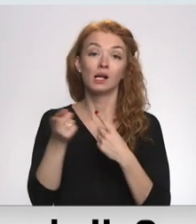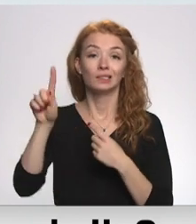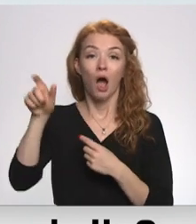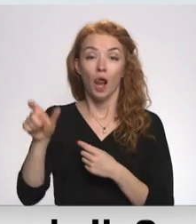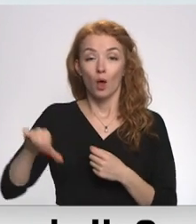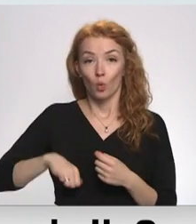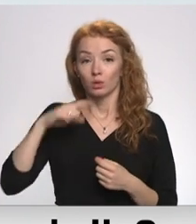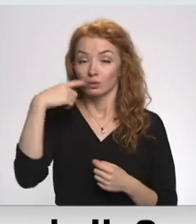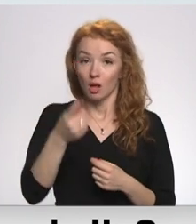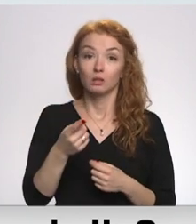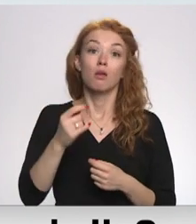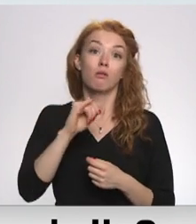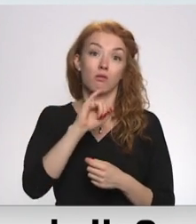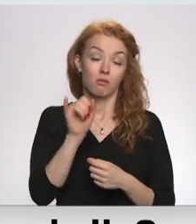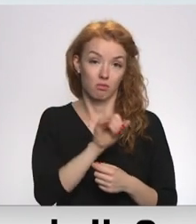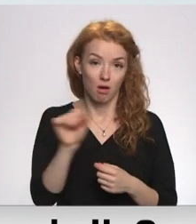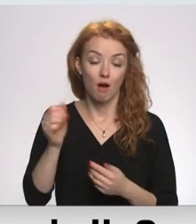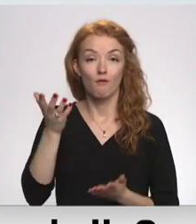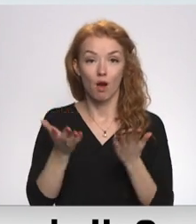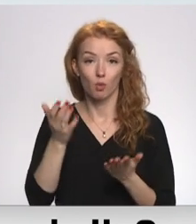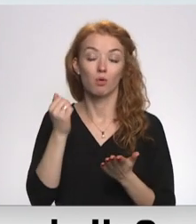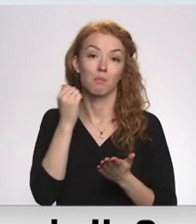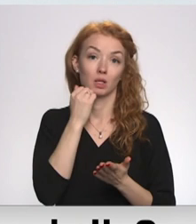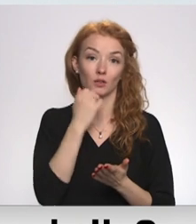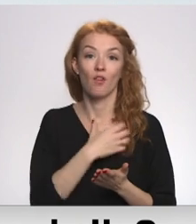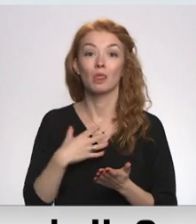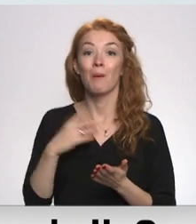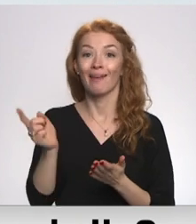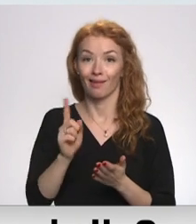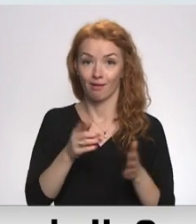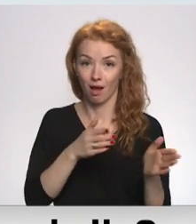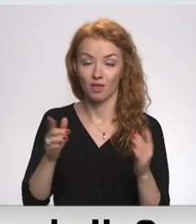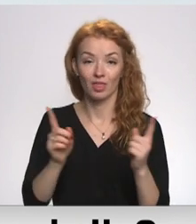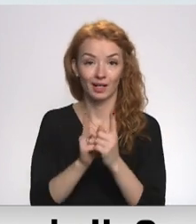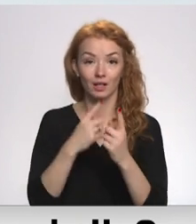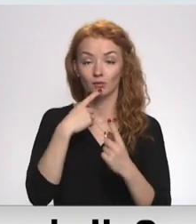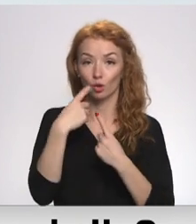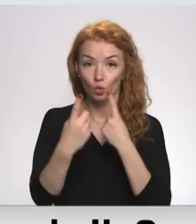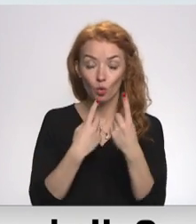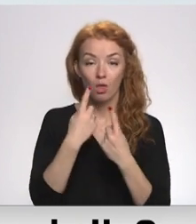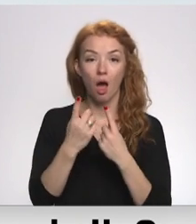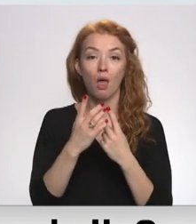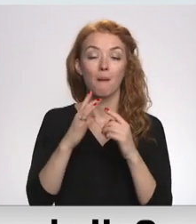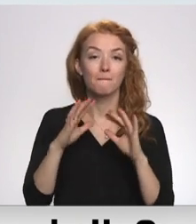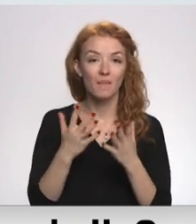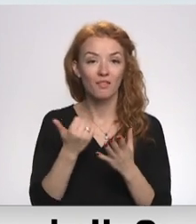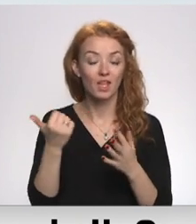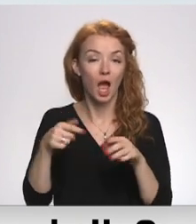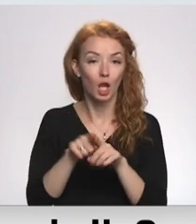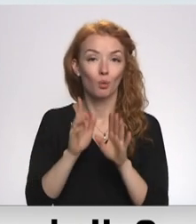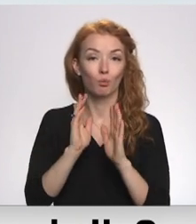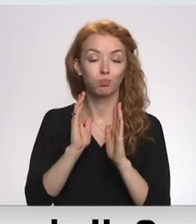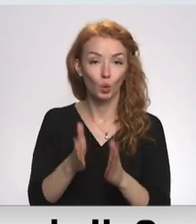Kremlis būtu gatavs. Manuprāt, viņi jau kādu laiku signalizēja to. Un faktiski, manuprāt, tas, ar ko viņi būtu gatavi